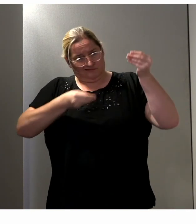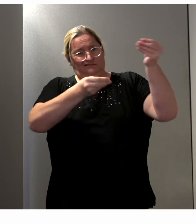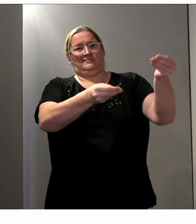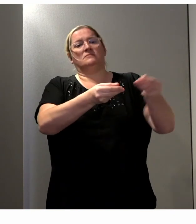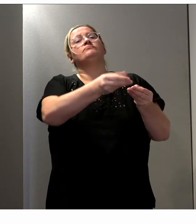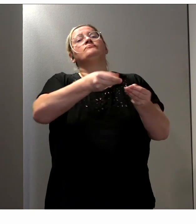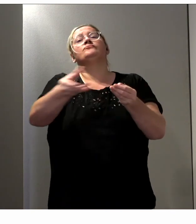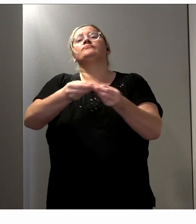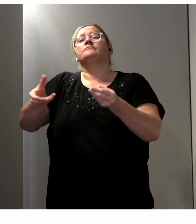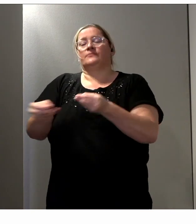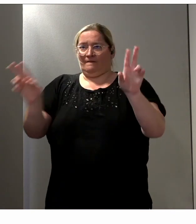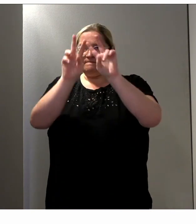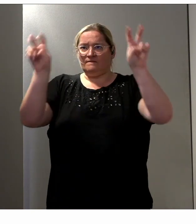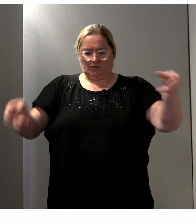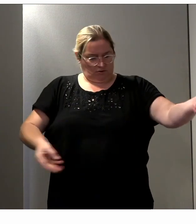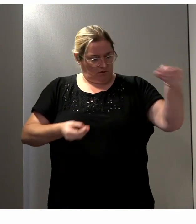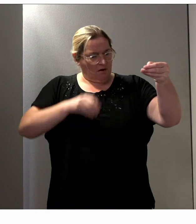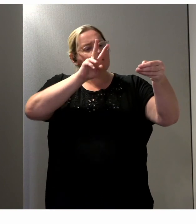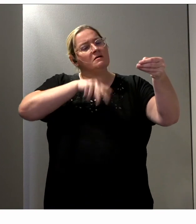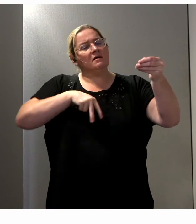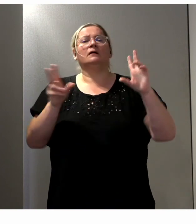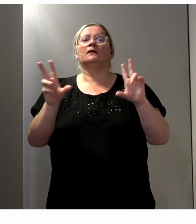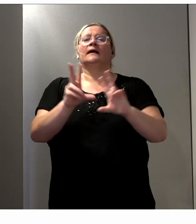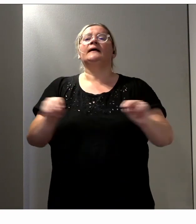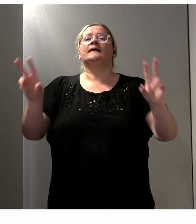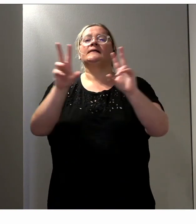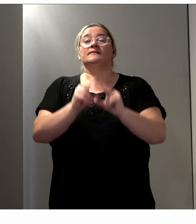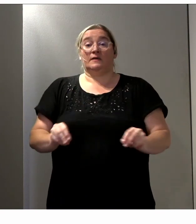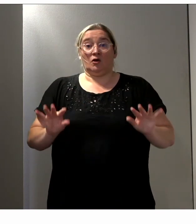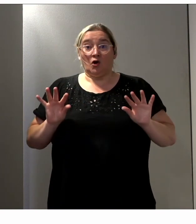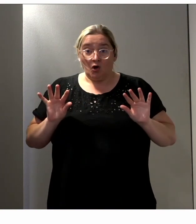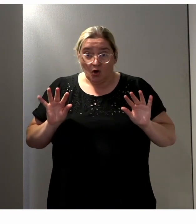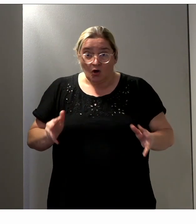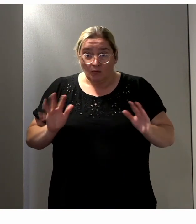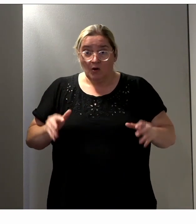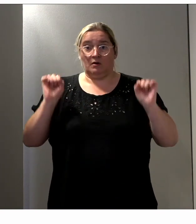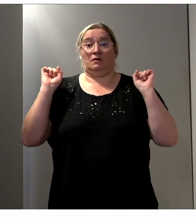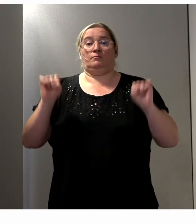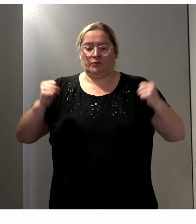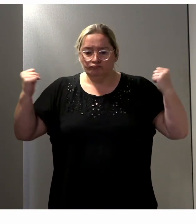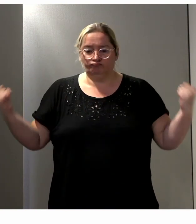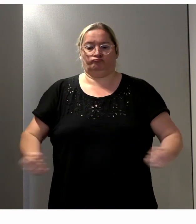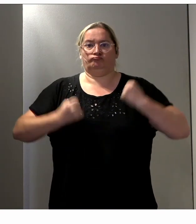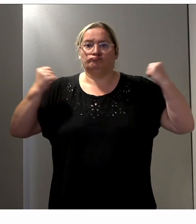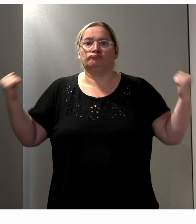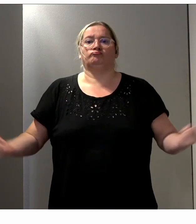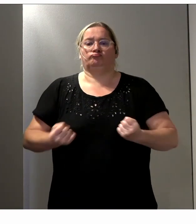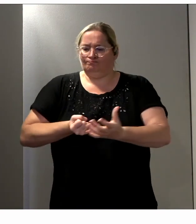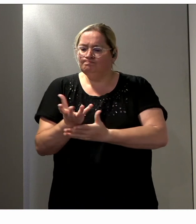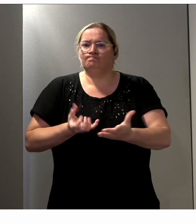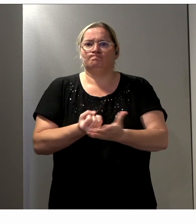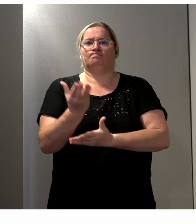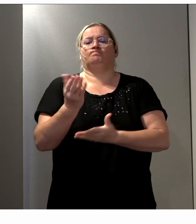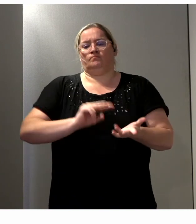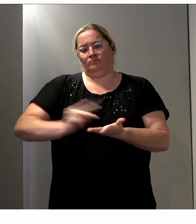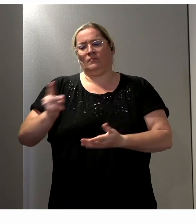et qui a été fait d'ailleurs en co-construction avec le CNCPH, qui leur explique comment faire de la propagande en FALC.